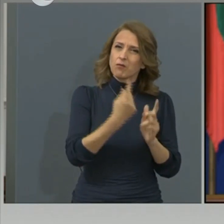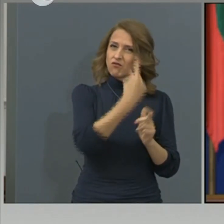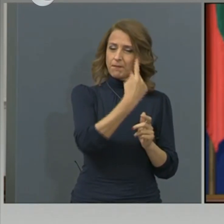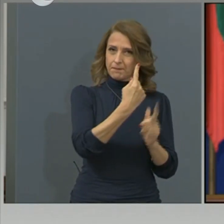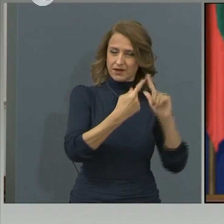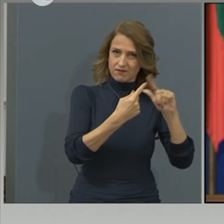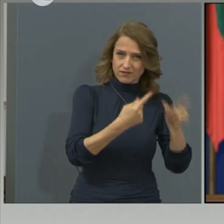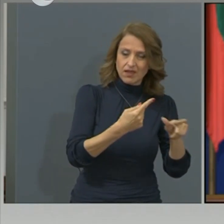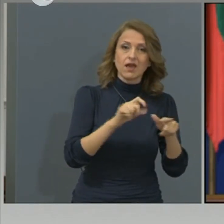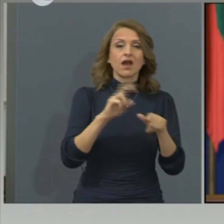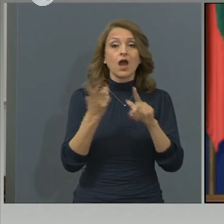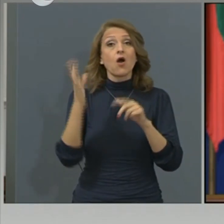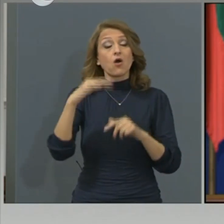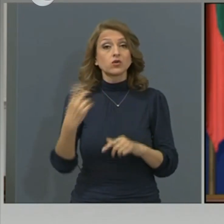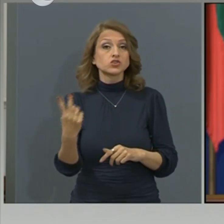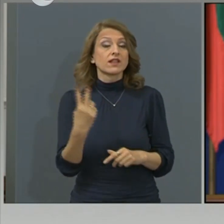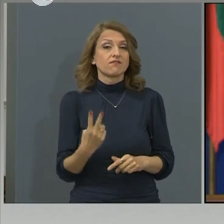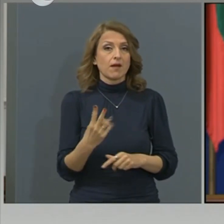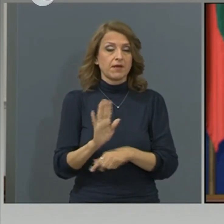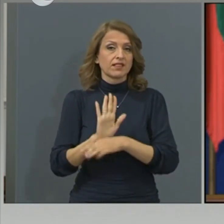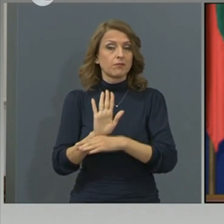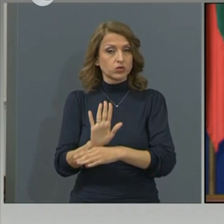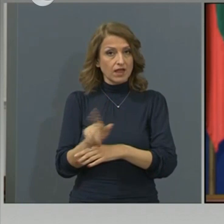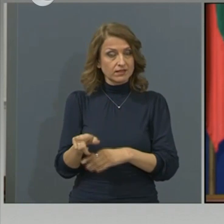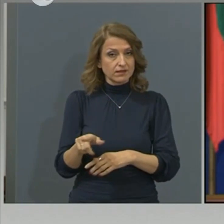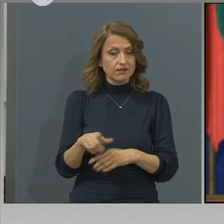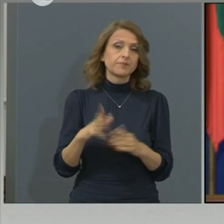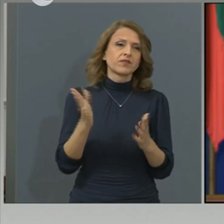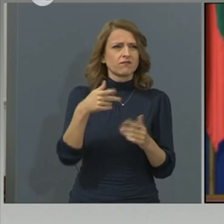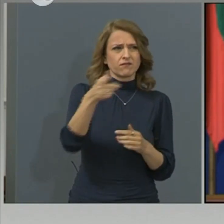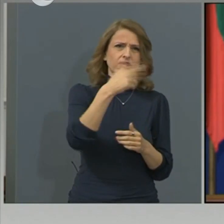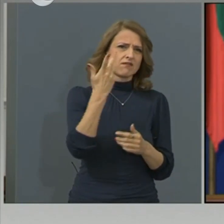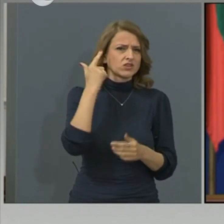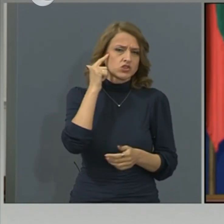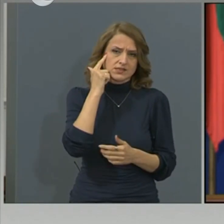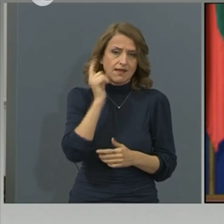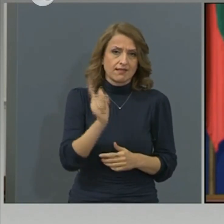Двама депутати, които вече са ви известни.